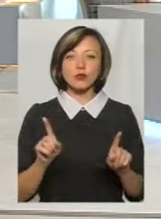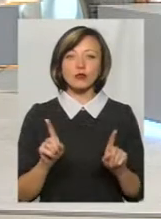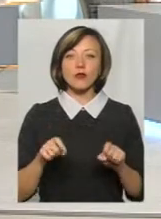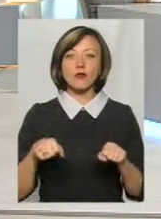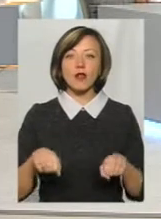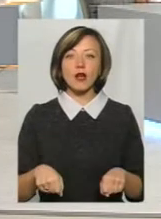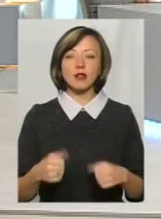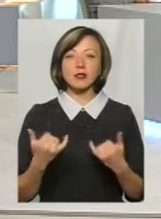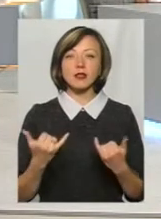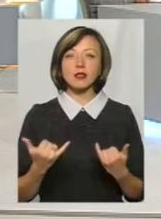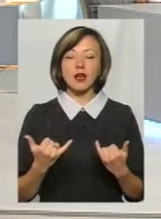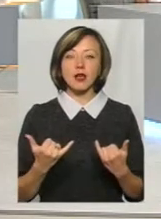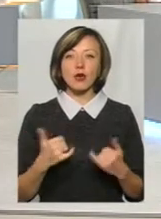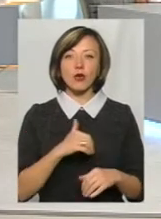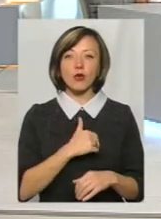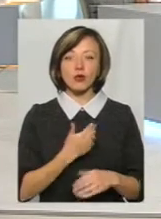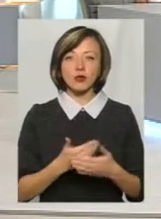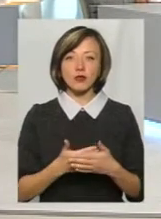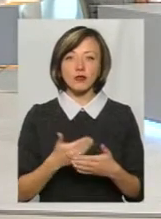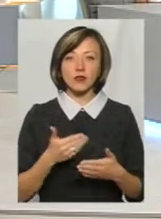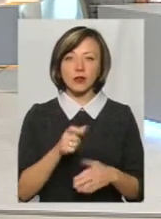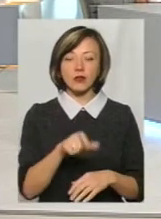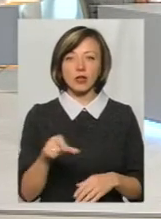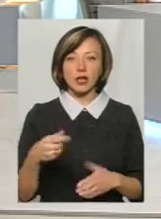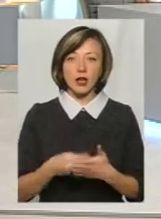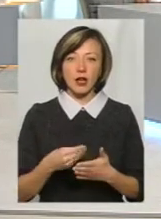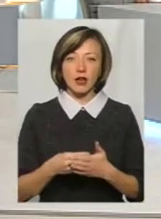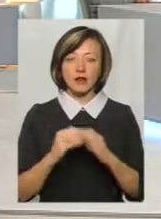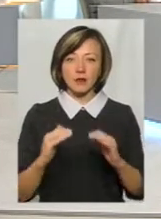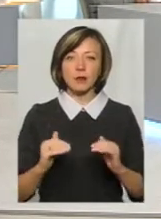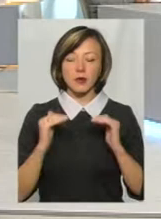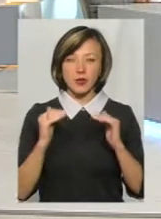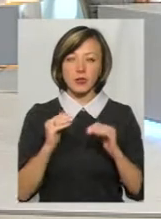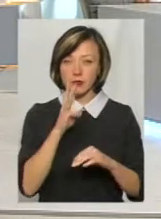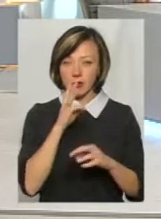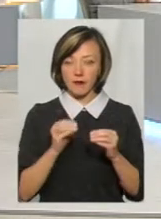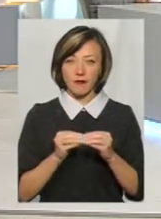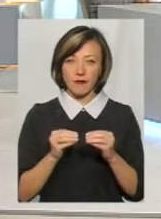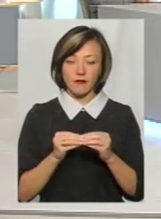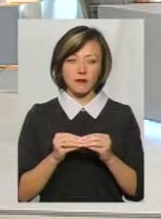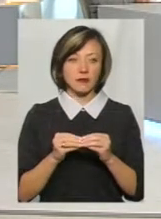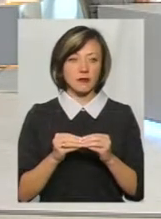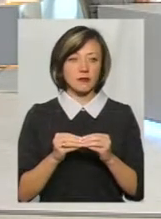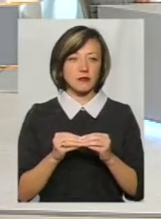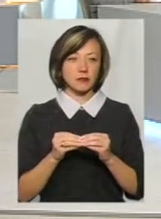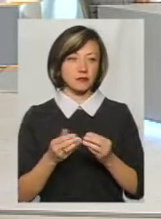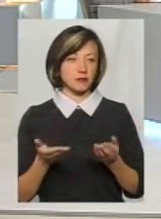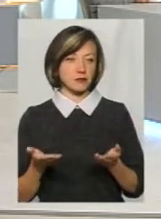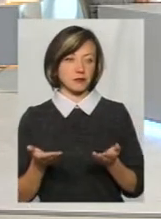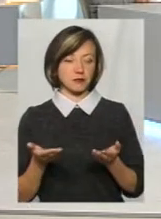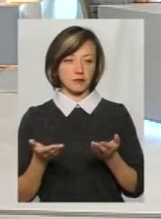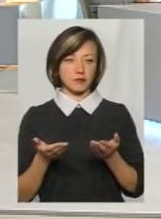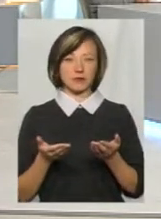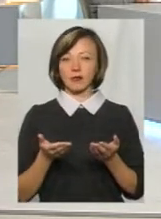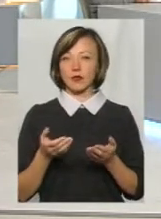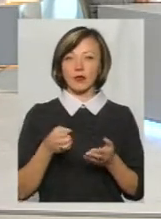хоче зараз від людей? Та ріфи підняли. Возблати на місці і стоять. Вроді ми не до